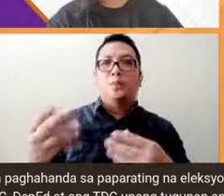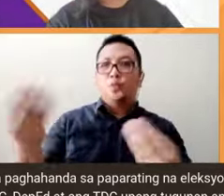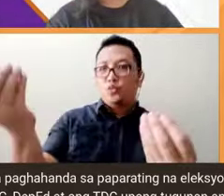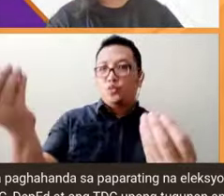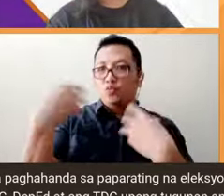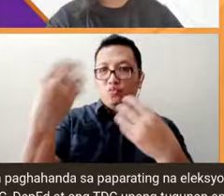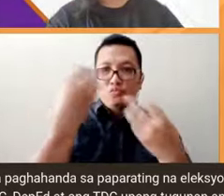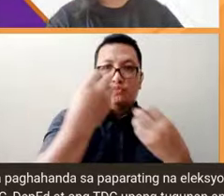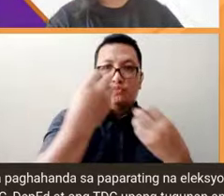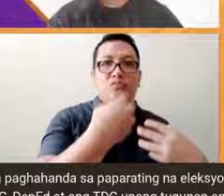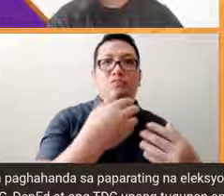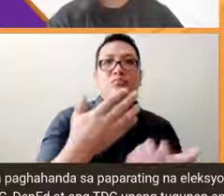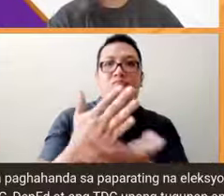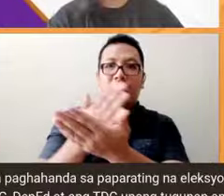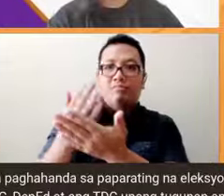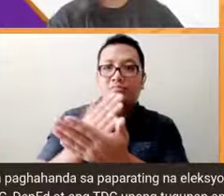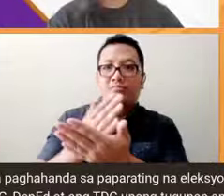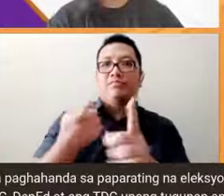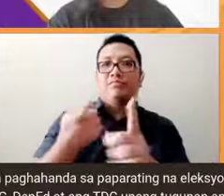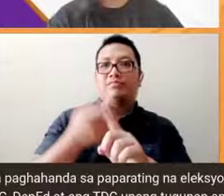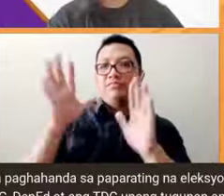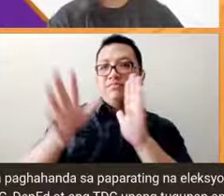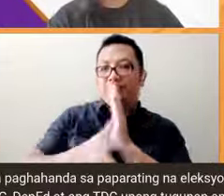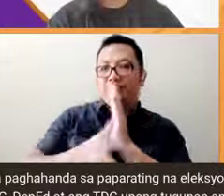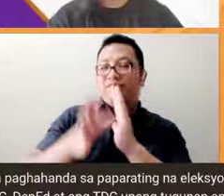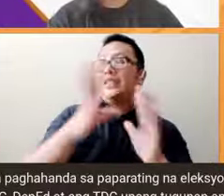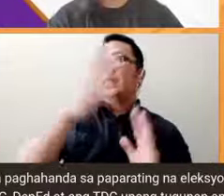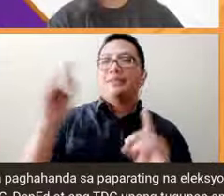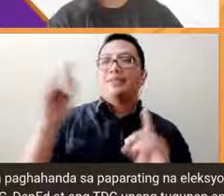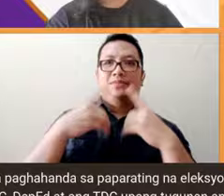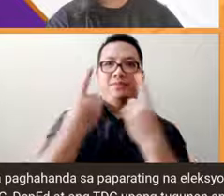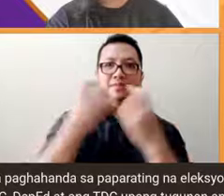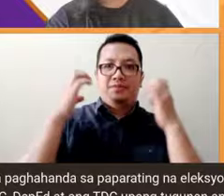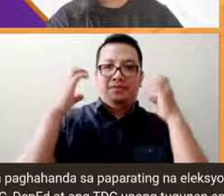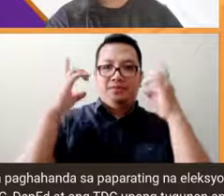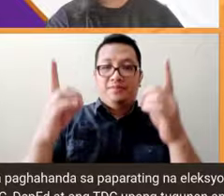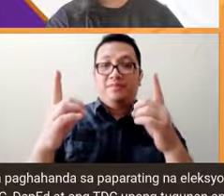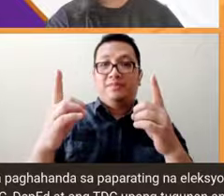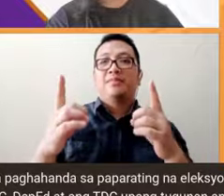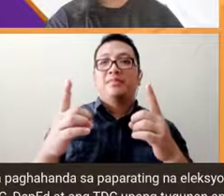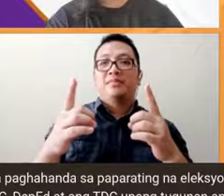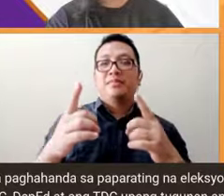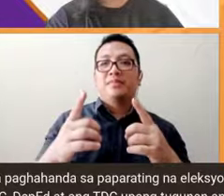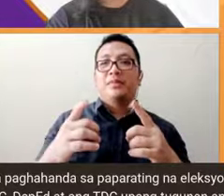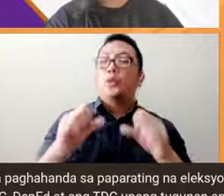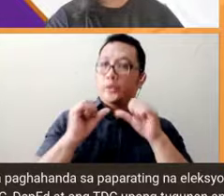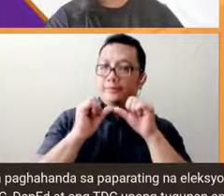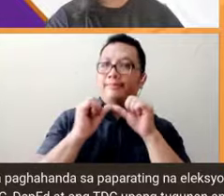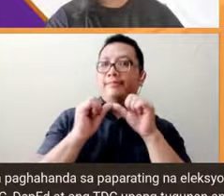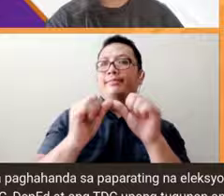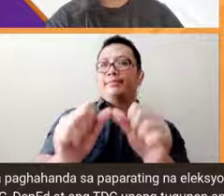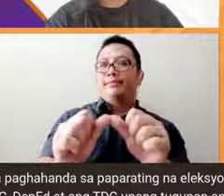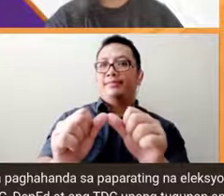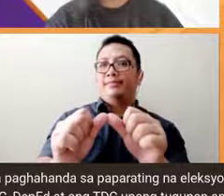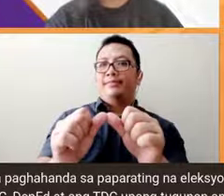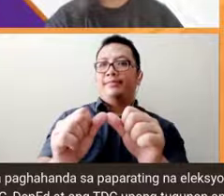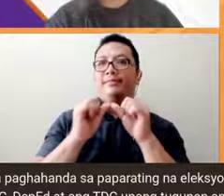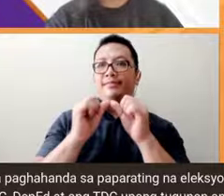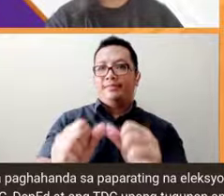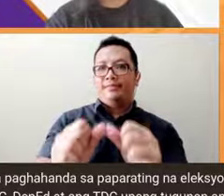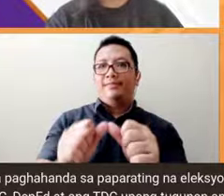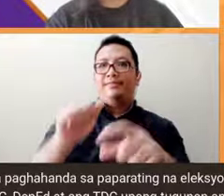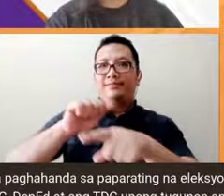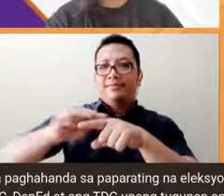comelec at deped but basically sa deped so continuous hanggang ngayon ongoing yung mga trainings